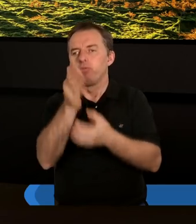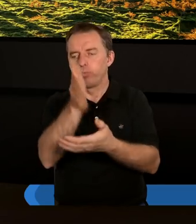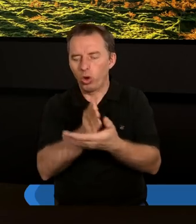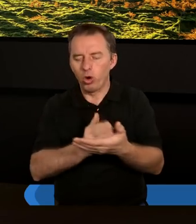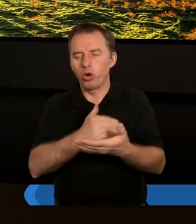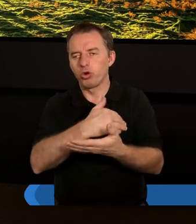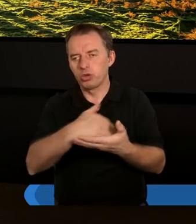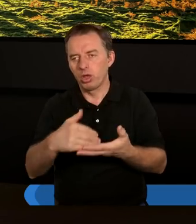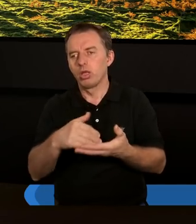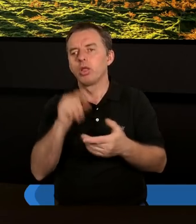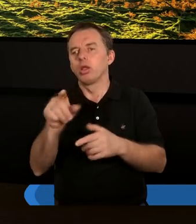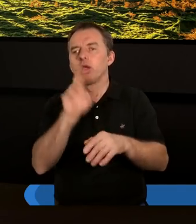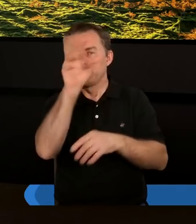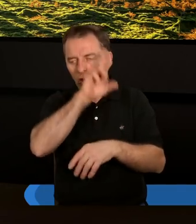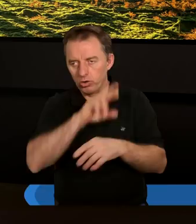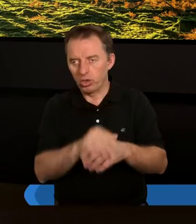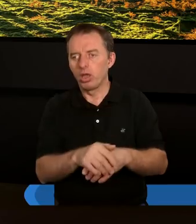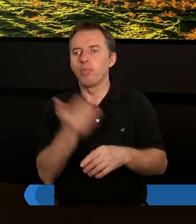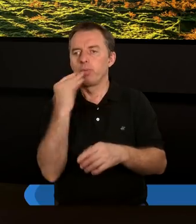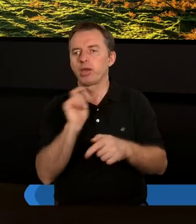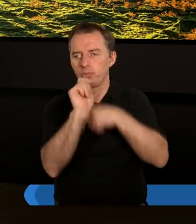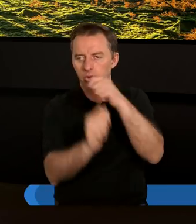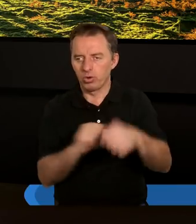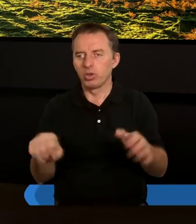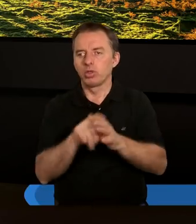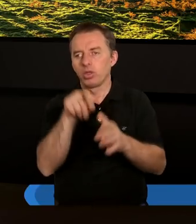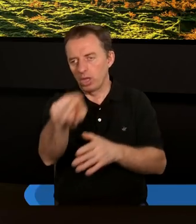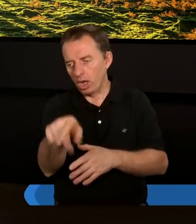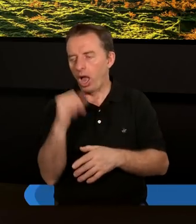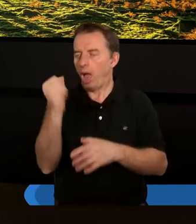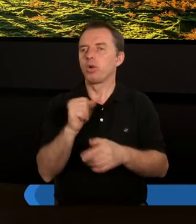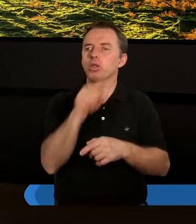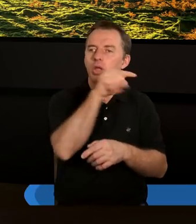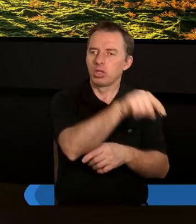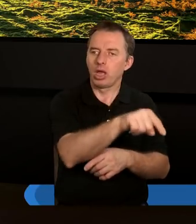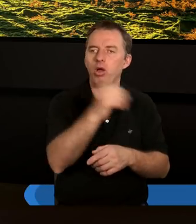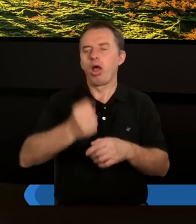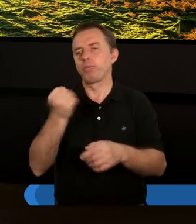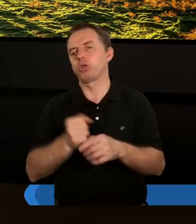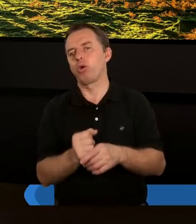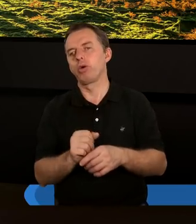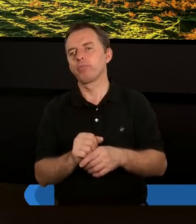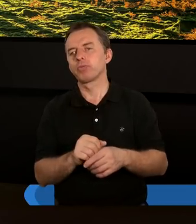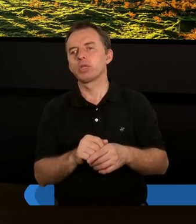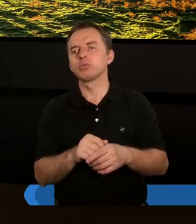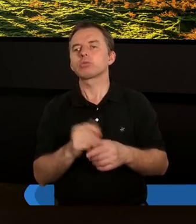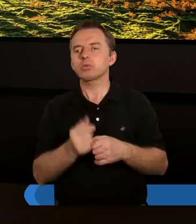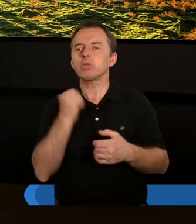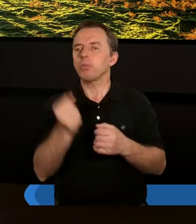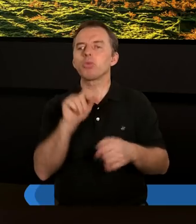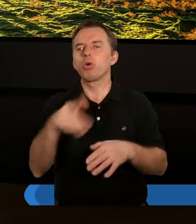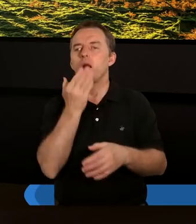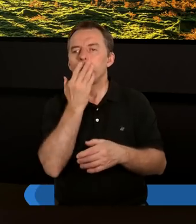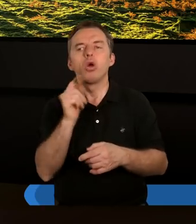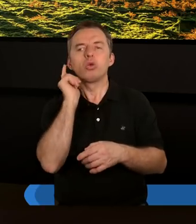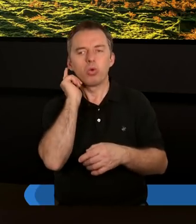podziałów to było to, że rzeczywiście jedni bardziej przywiązali się do takiego apostoła, inni bardziej do takiego. Natomiast znów apostoł